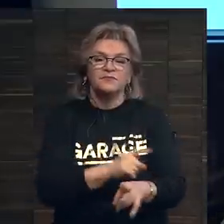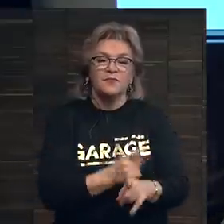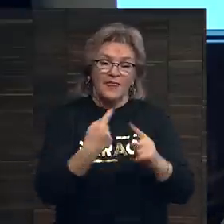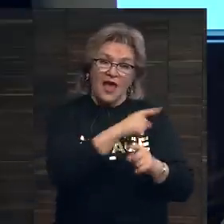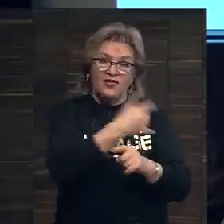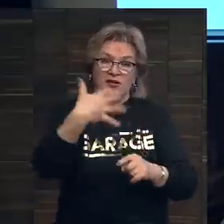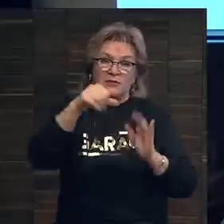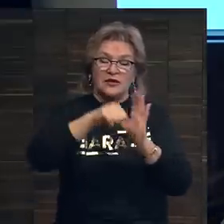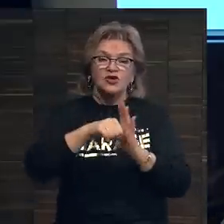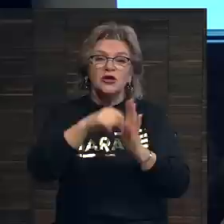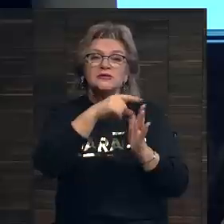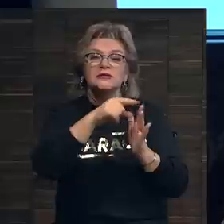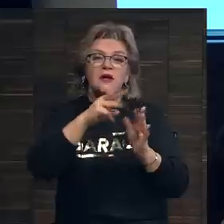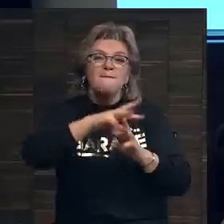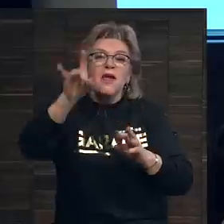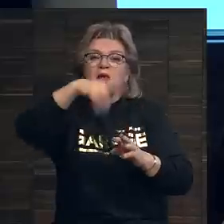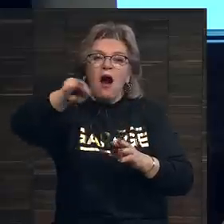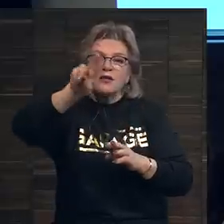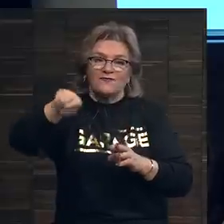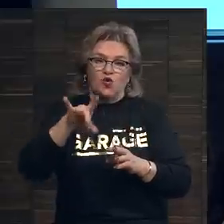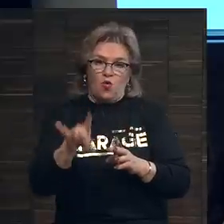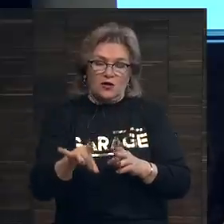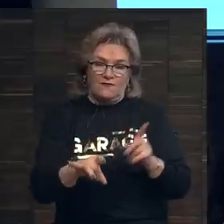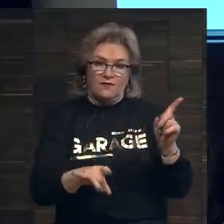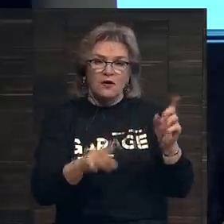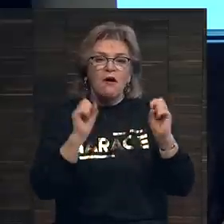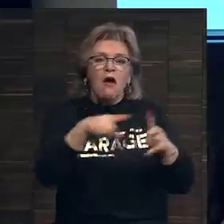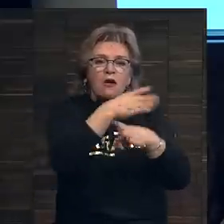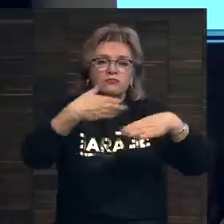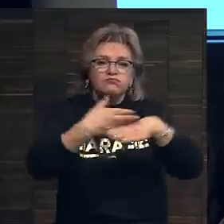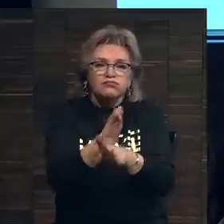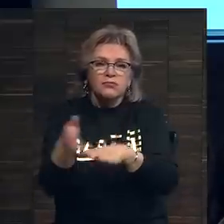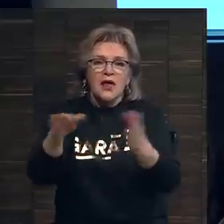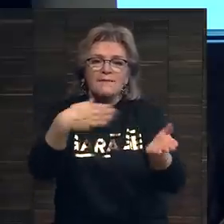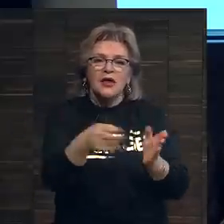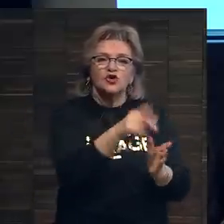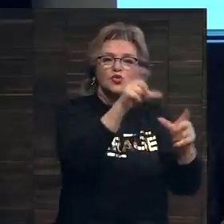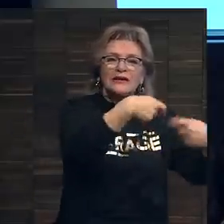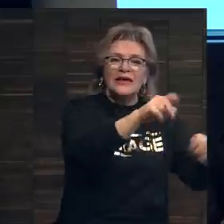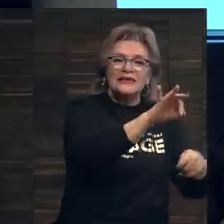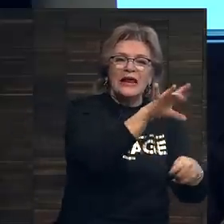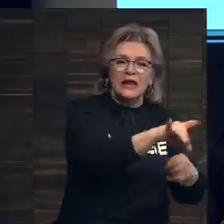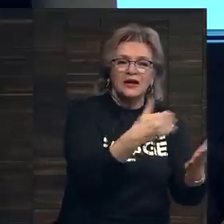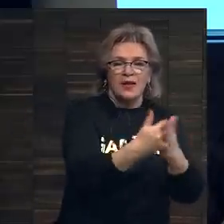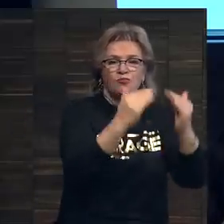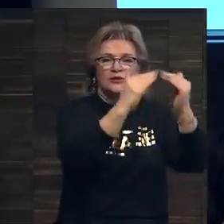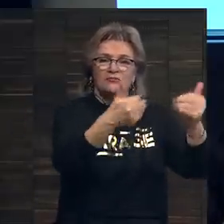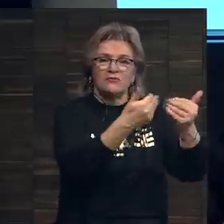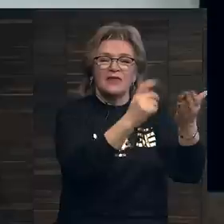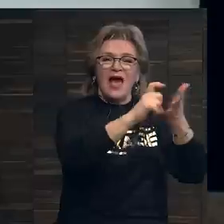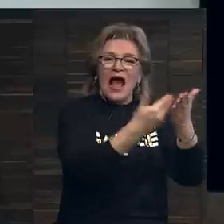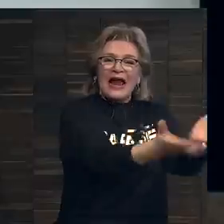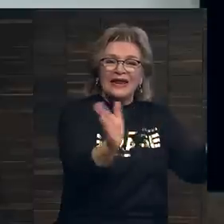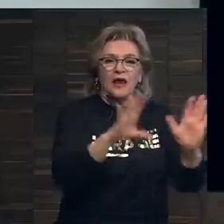в этих 56 с лишним миллиардах долларов. Как они делятся между дилерами, например, галереями, и